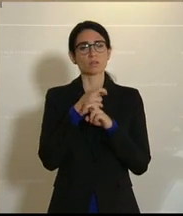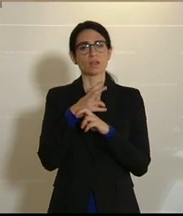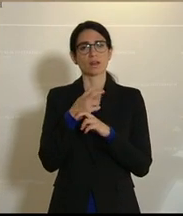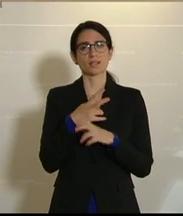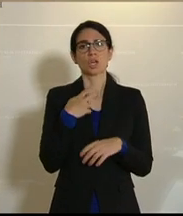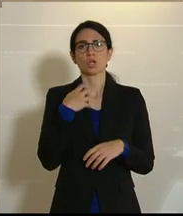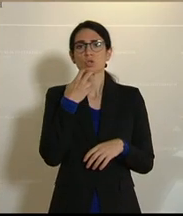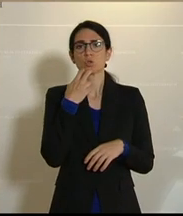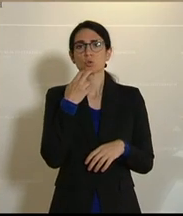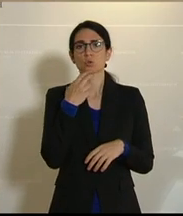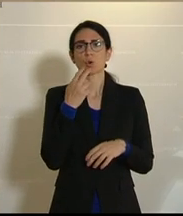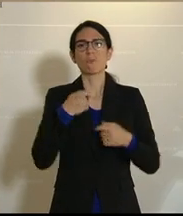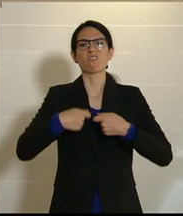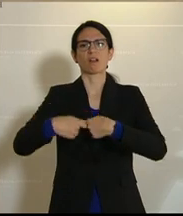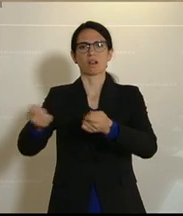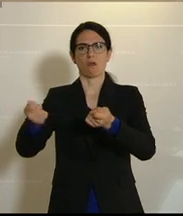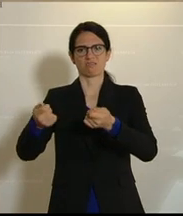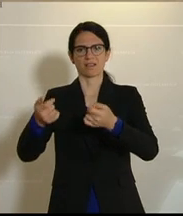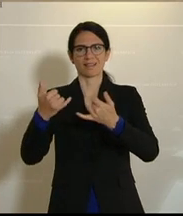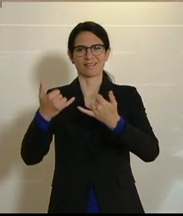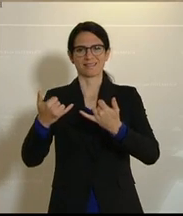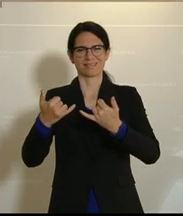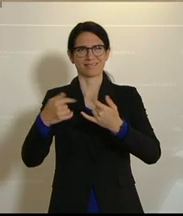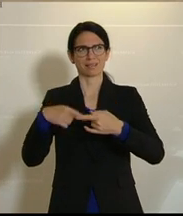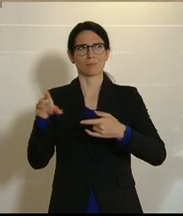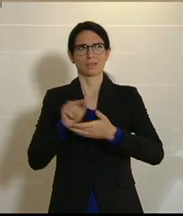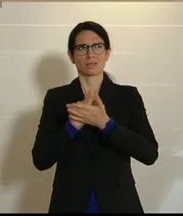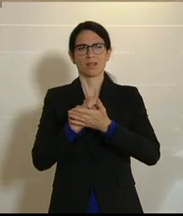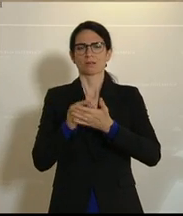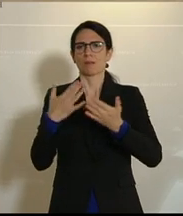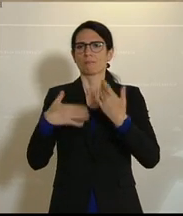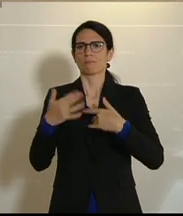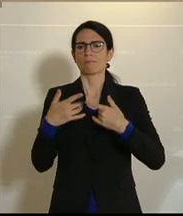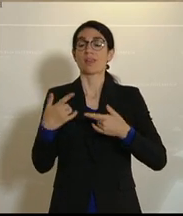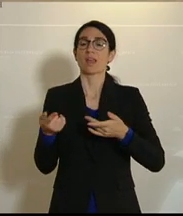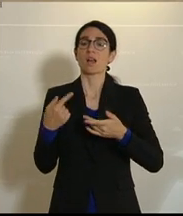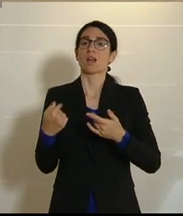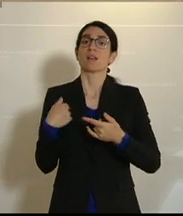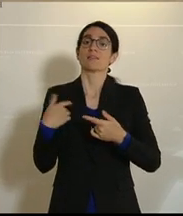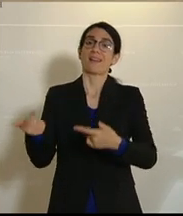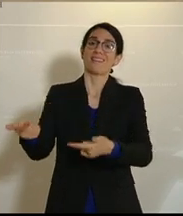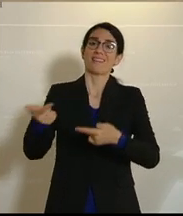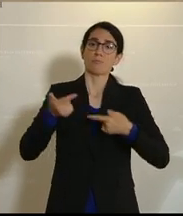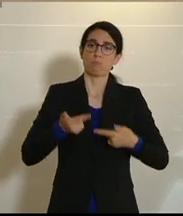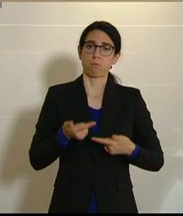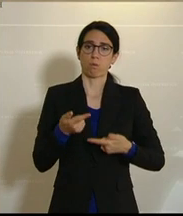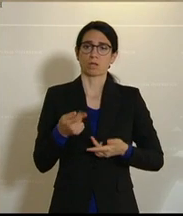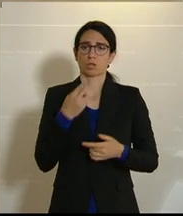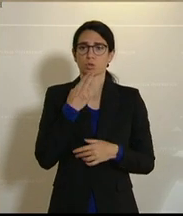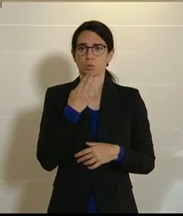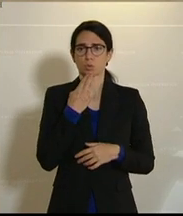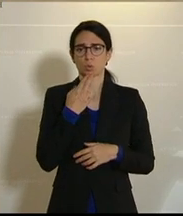Jahren der Import von Strom immer mehr zugenommen hat. Das hat in dieser Anti-Atom-Politik unsere eigene Position